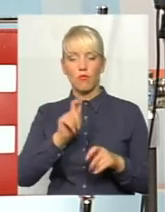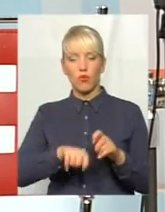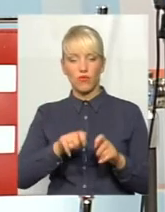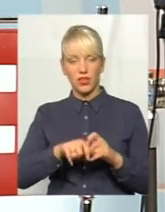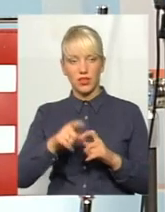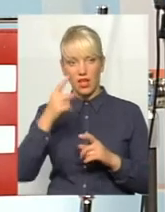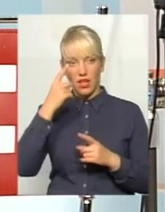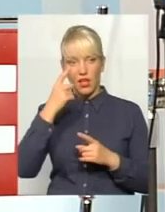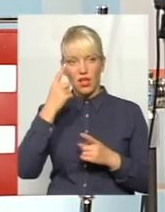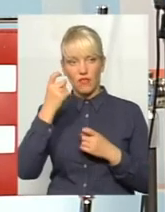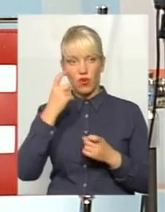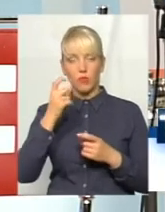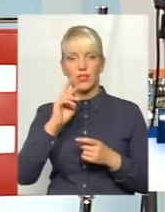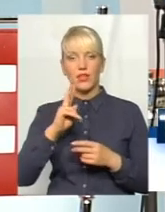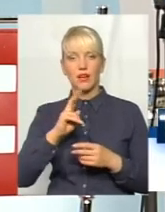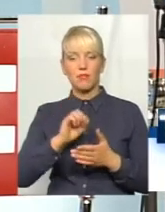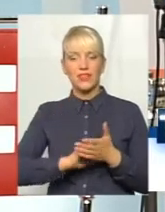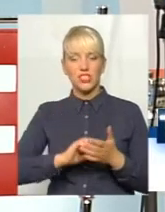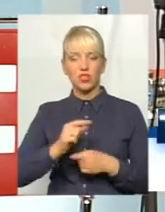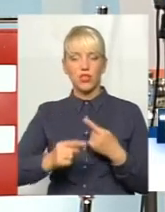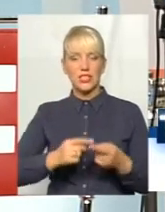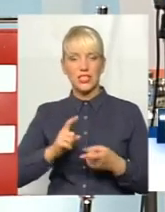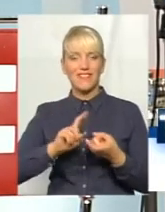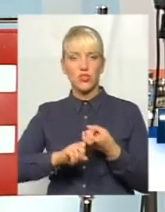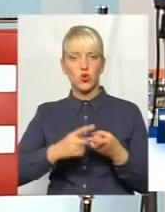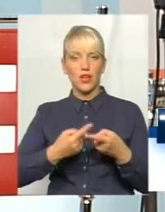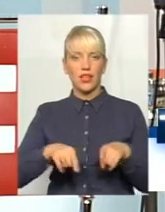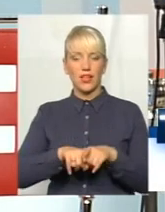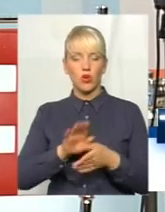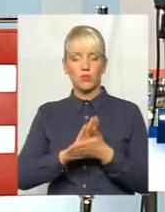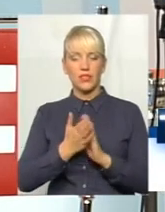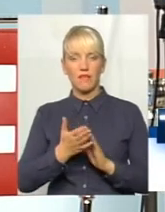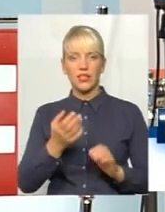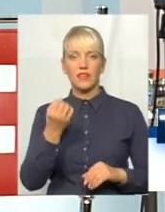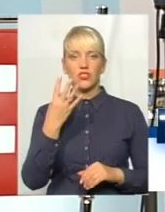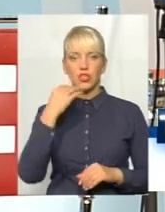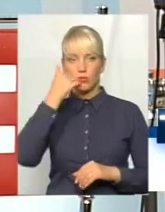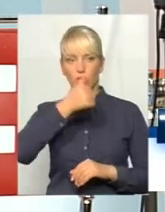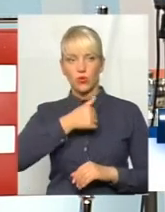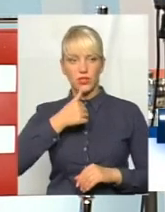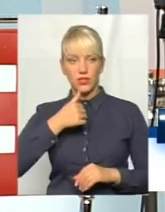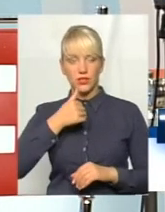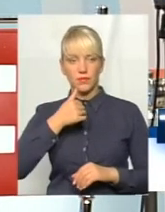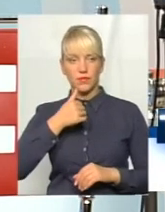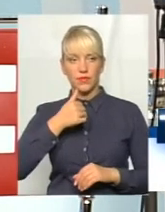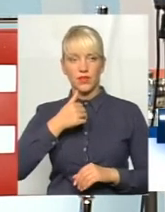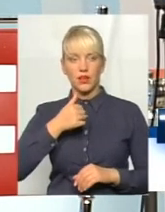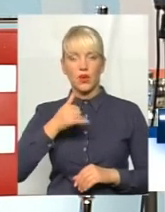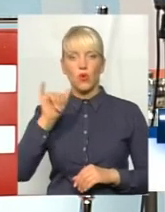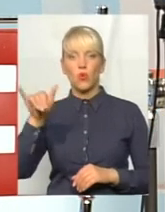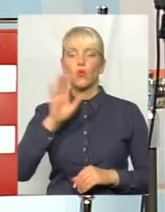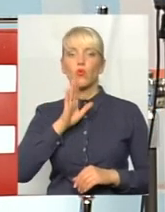причина-наслідковий зв'язок цих всіх обставин. У 2014 році в плані судді закінчується повноваження,